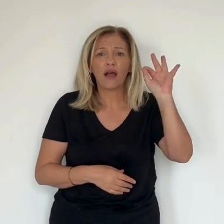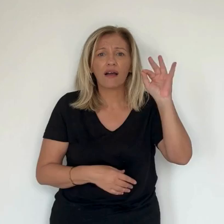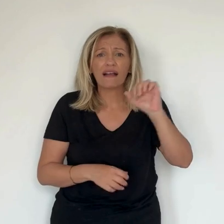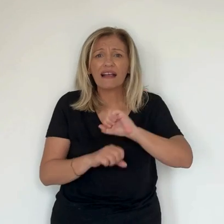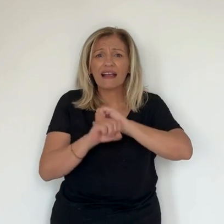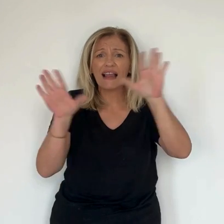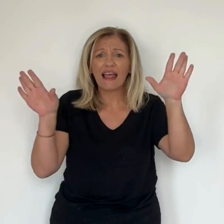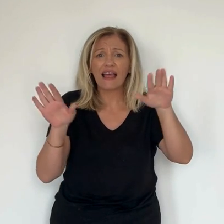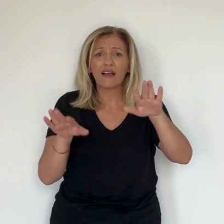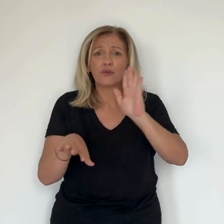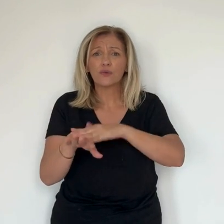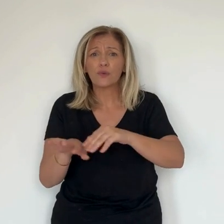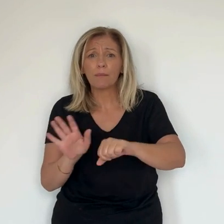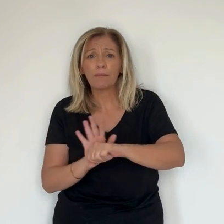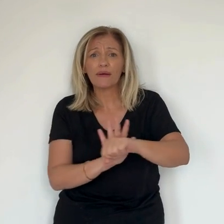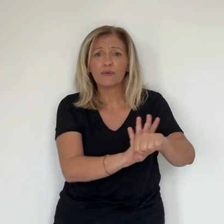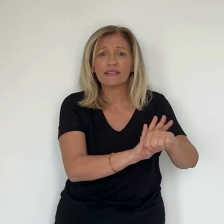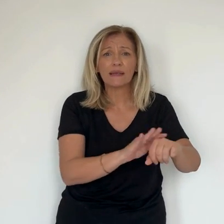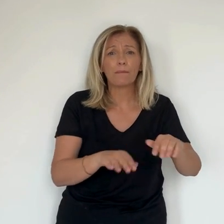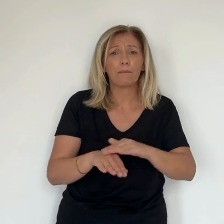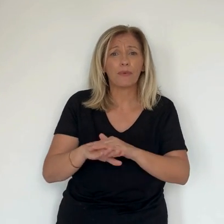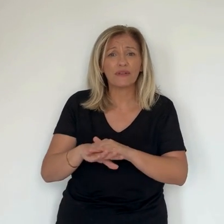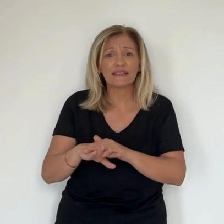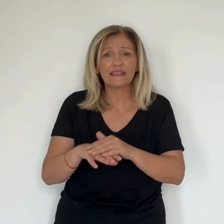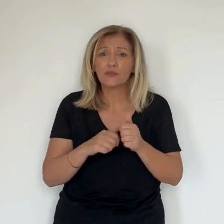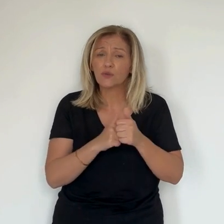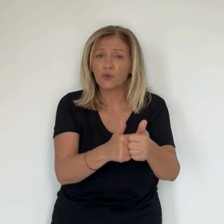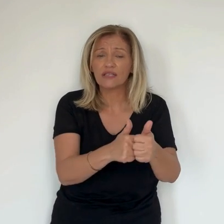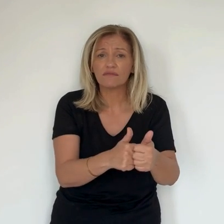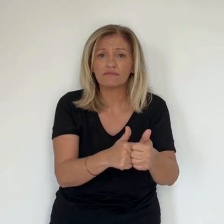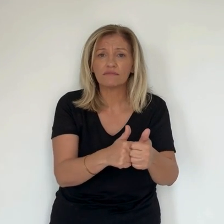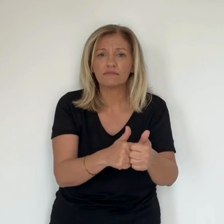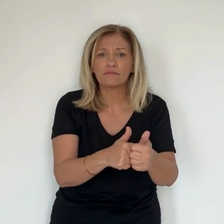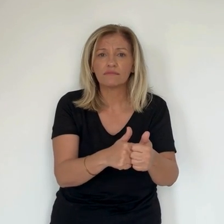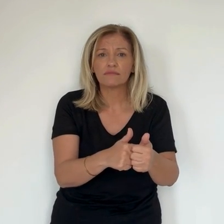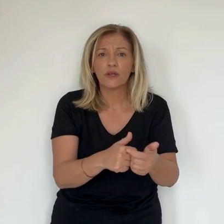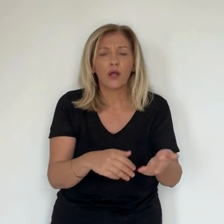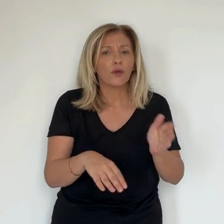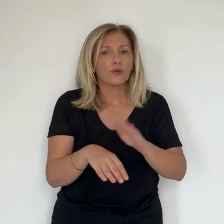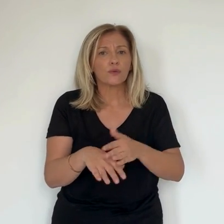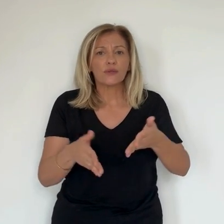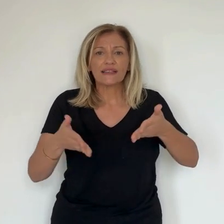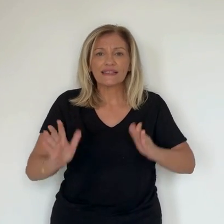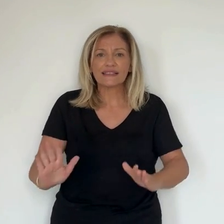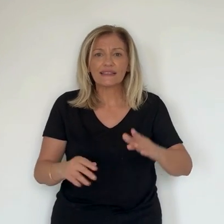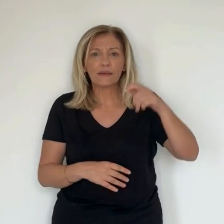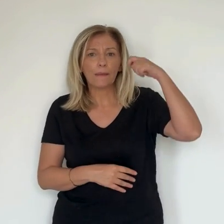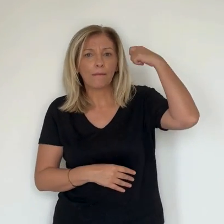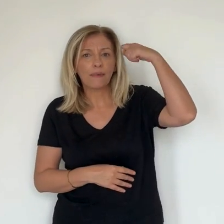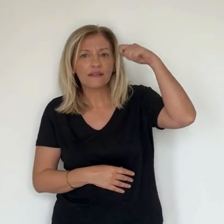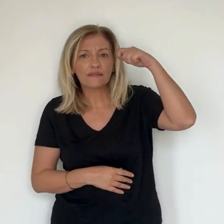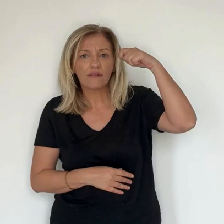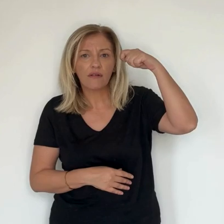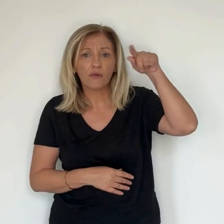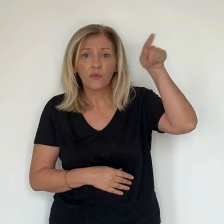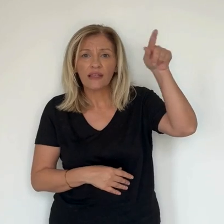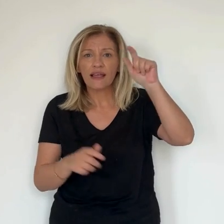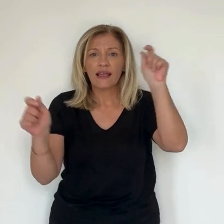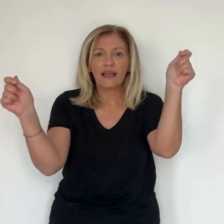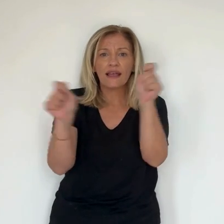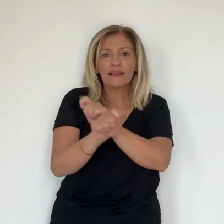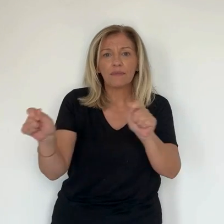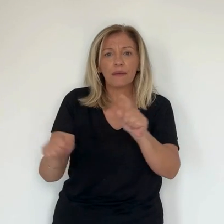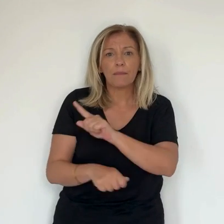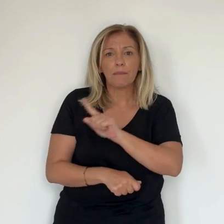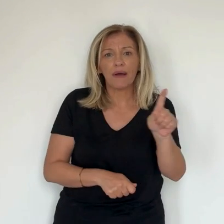a donné un résultat absolument clair de choix des électrices et électeurs françaises et français sur les tendances,